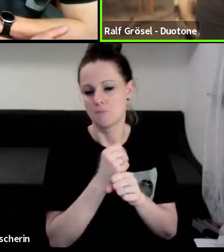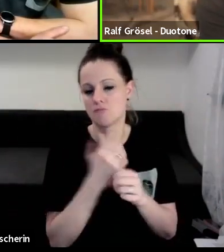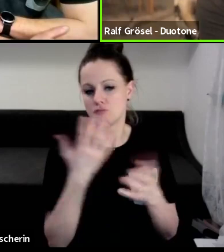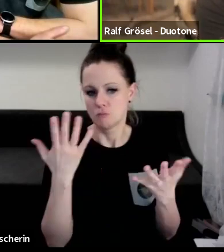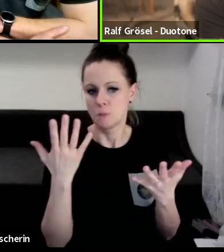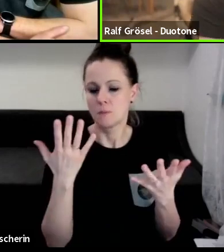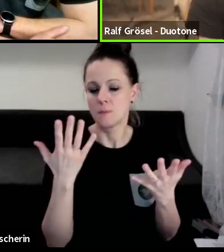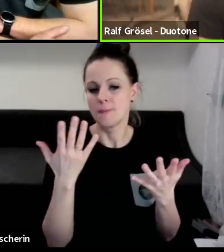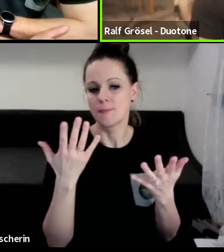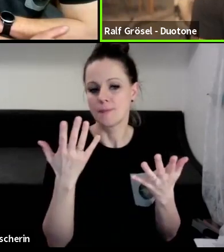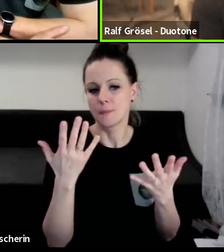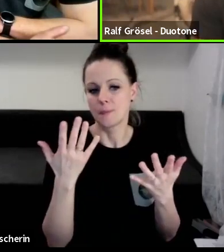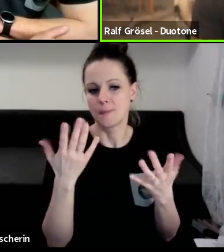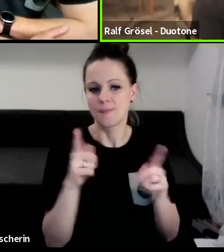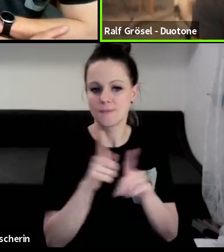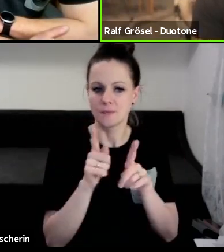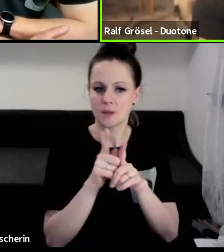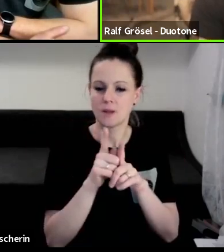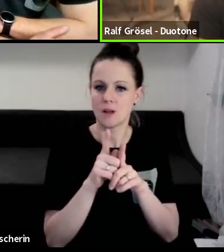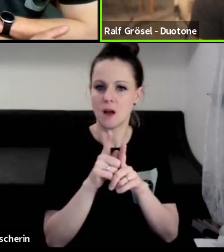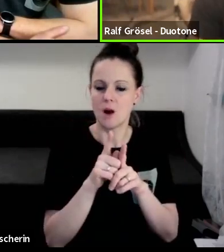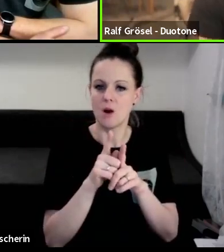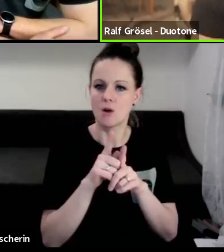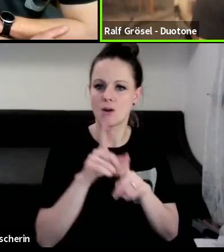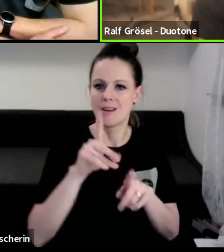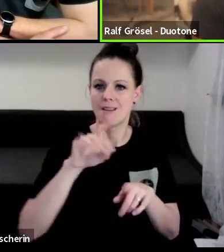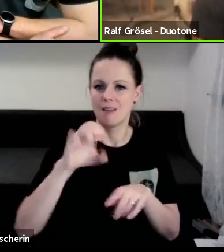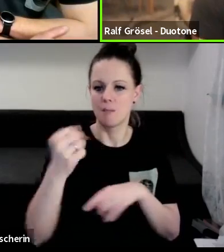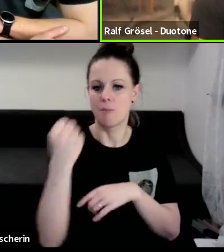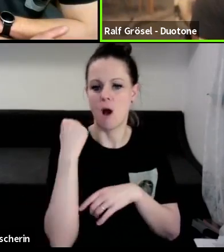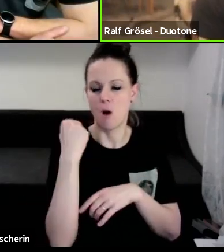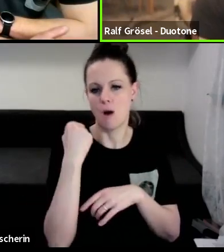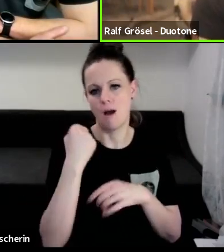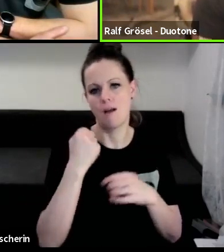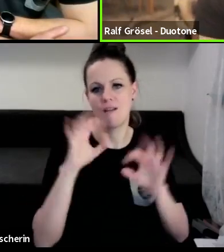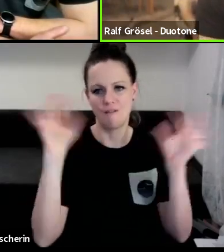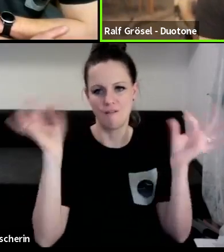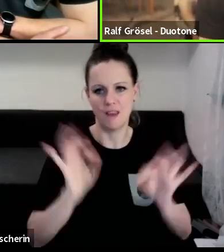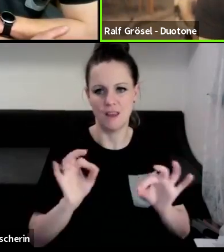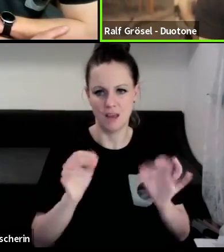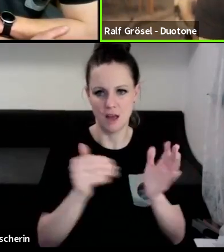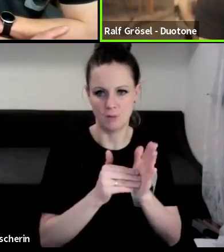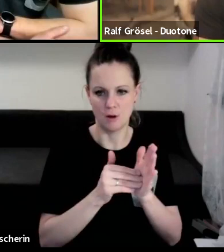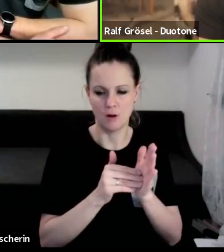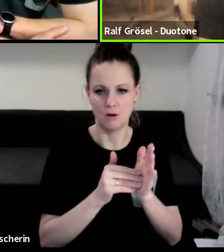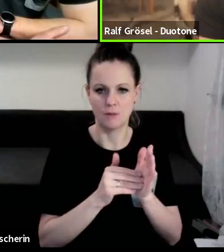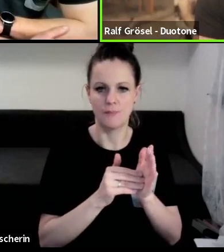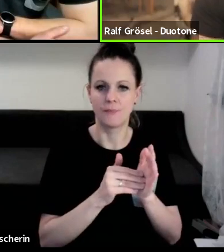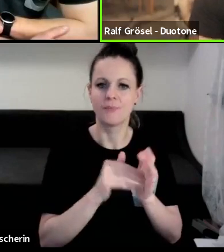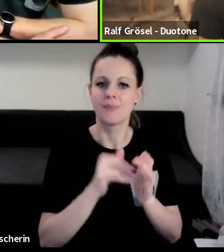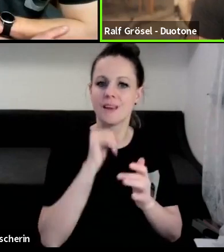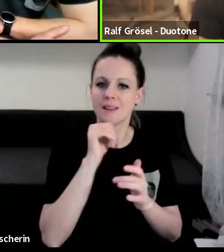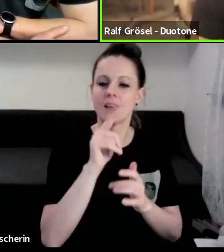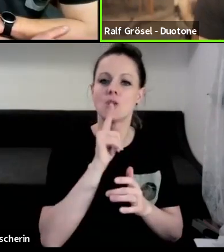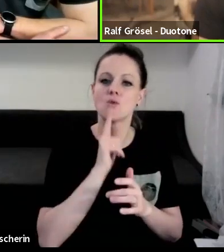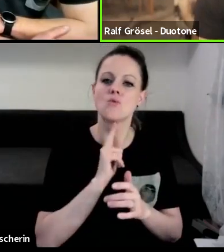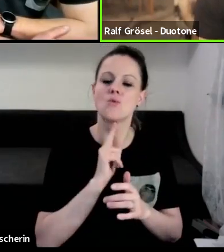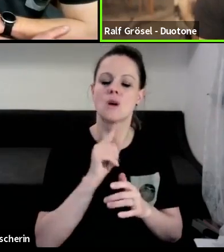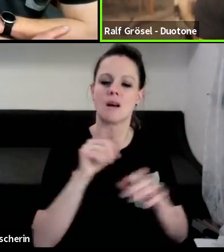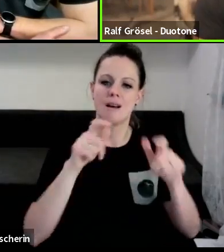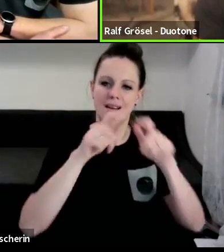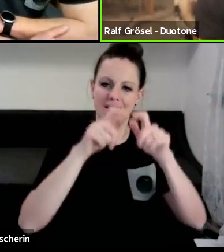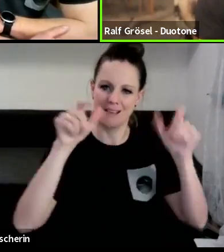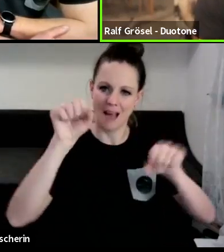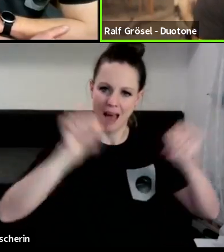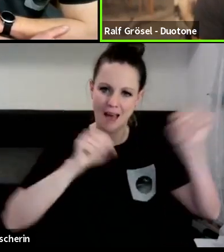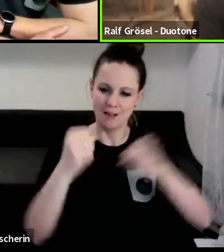und vor allem auch die Deepower-Fähigkeiten. Und eben Deepower-Fähigkeit ist ja nicht nur die Fähigkeit, der Kite sie powert, sondern auch, wie er sich